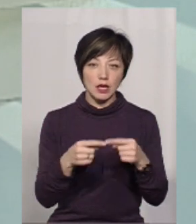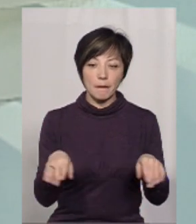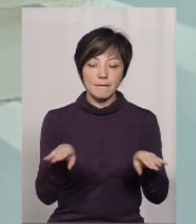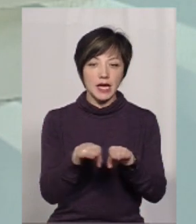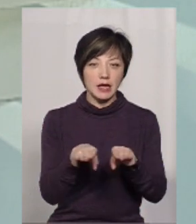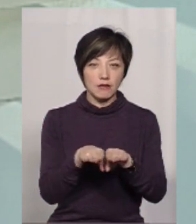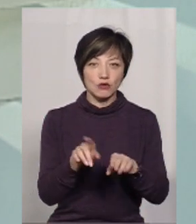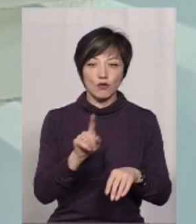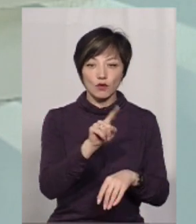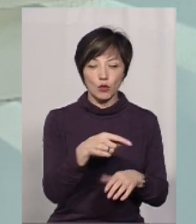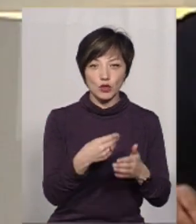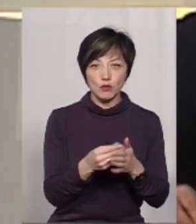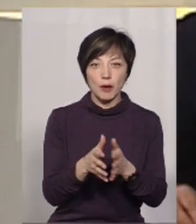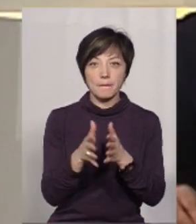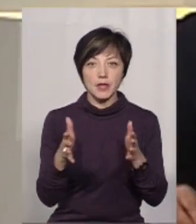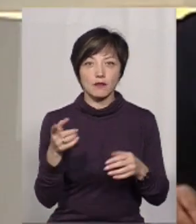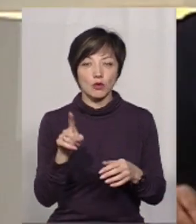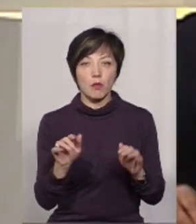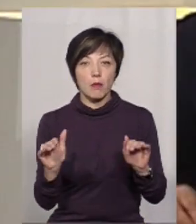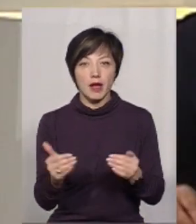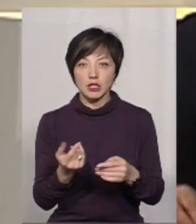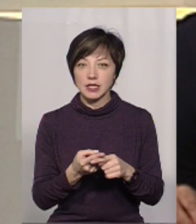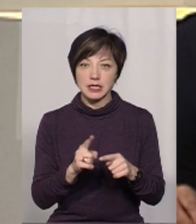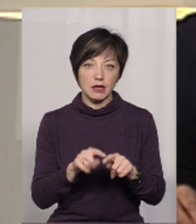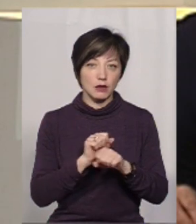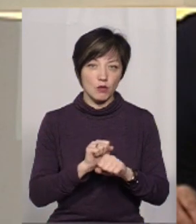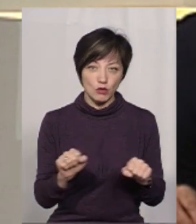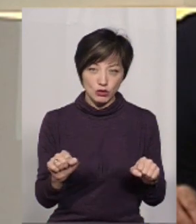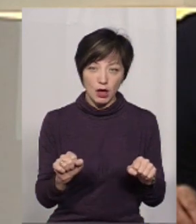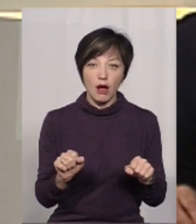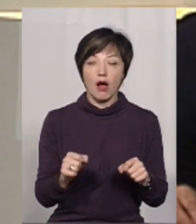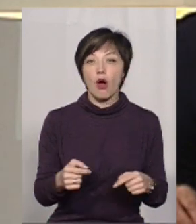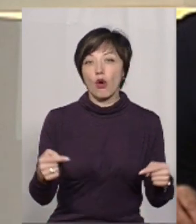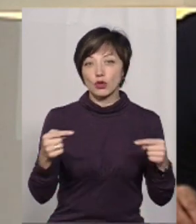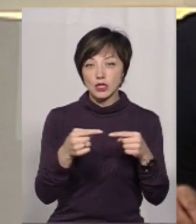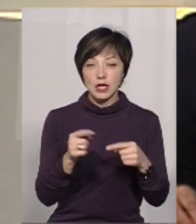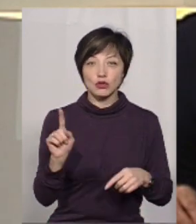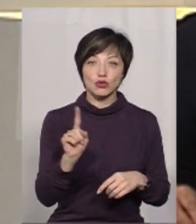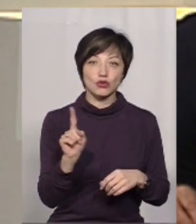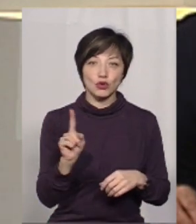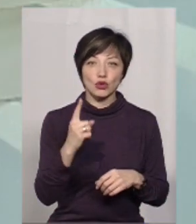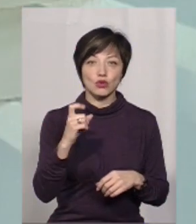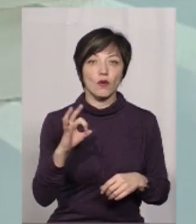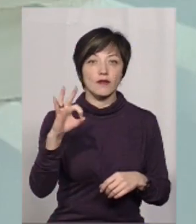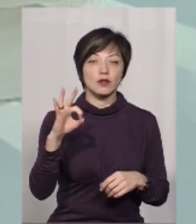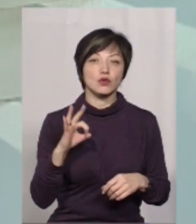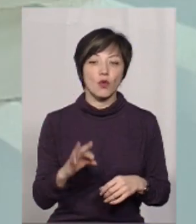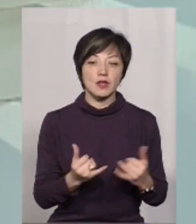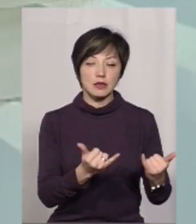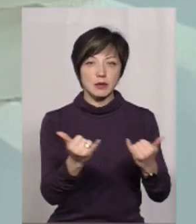прирівнювати, що в того сума більше, в того менше цін не можна. Однозначно, що 100%